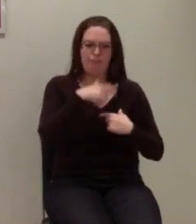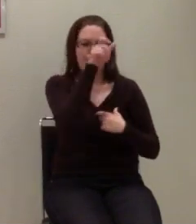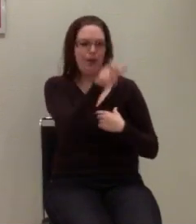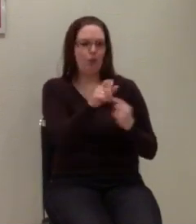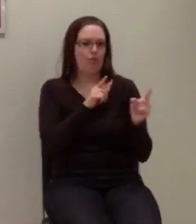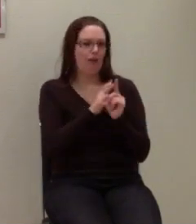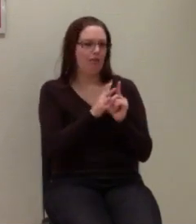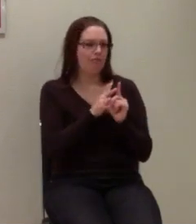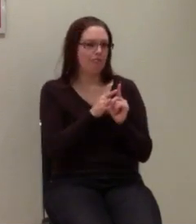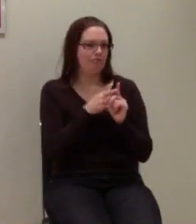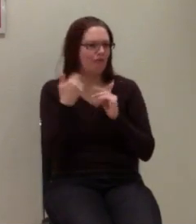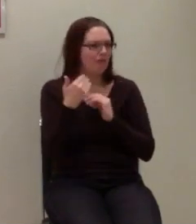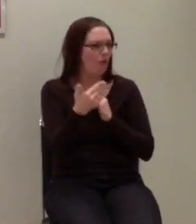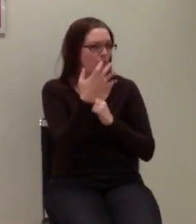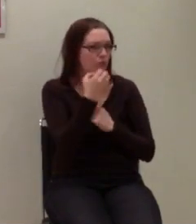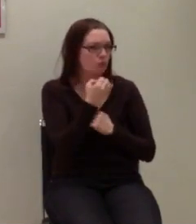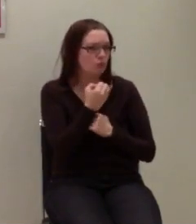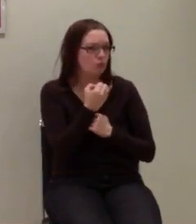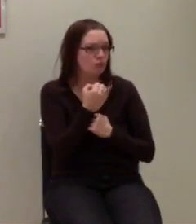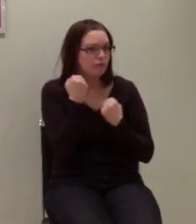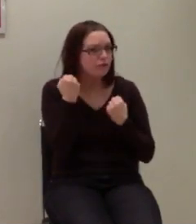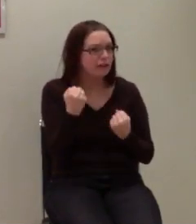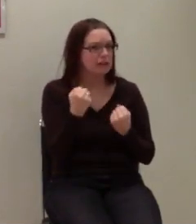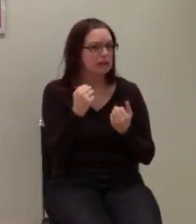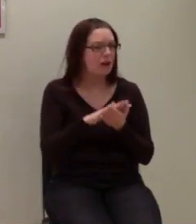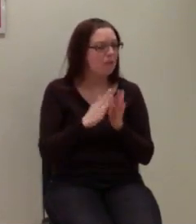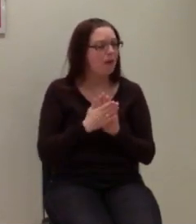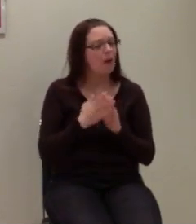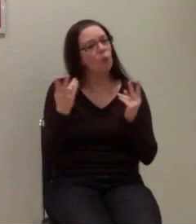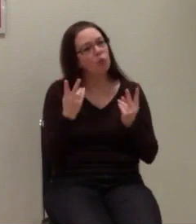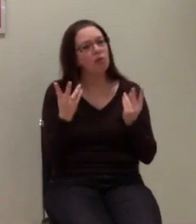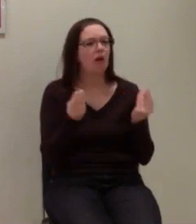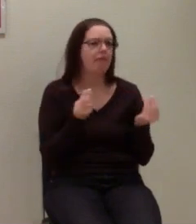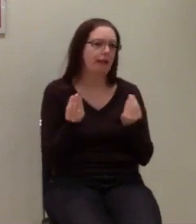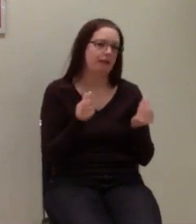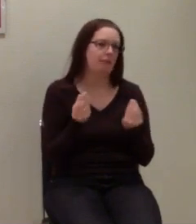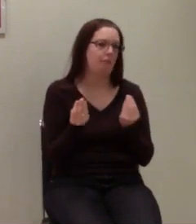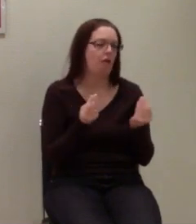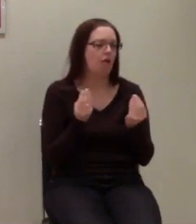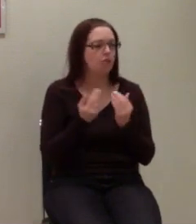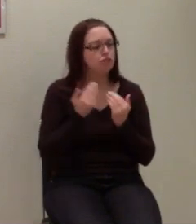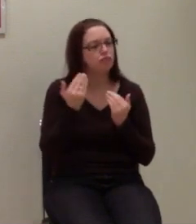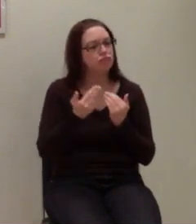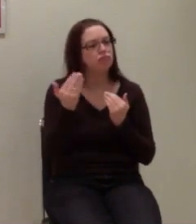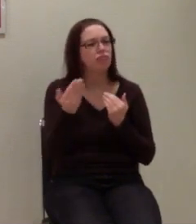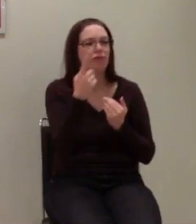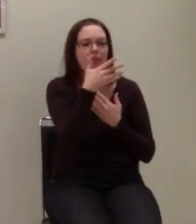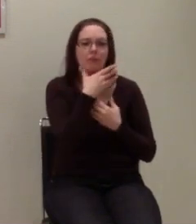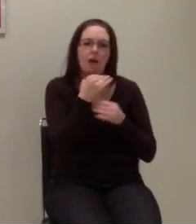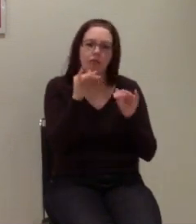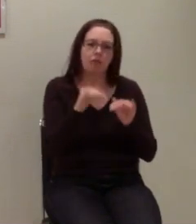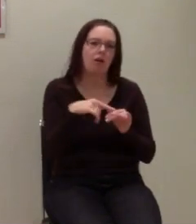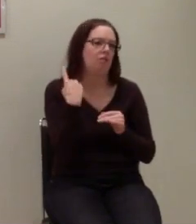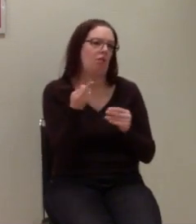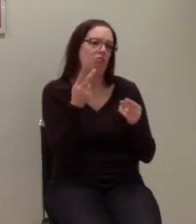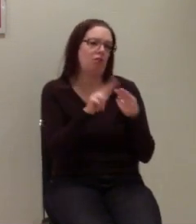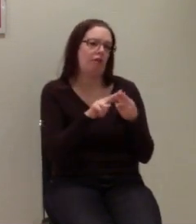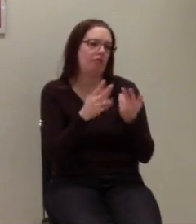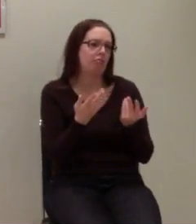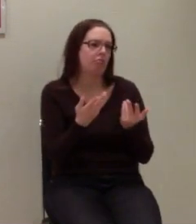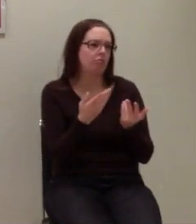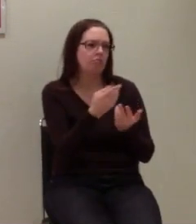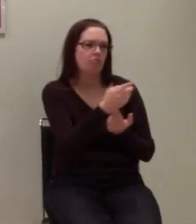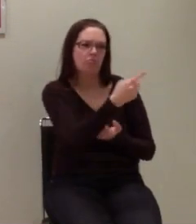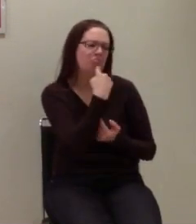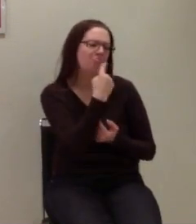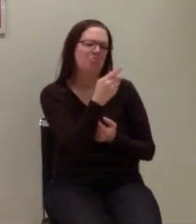machen wollen? Feste Zyklen oder wollen wir das zwischendrin absprechen nach Bedarf? Ich finde, das sollten wir